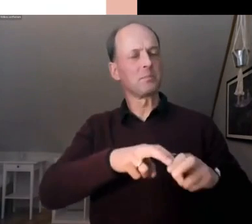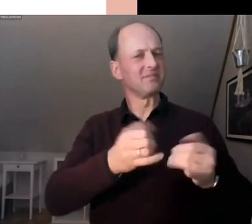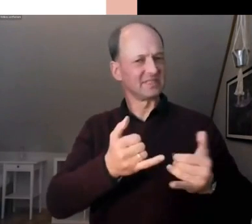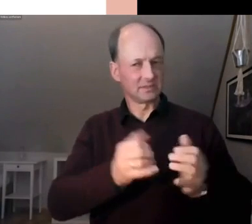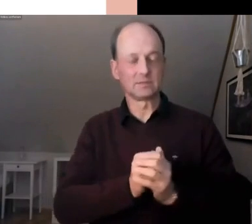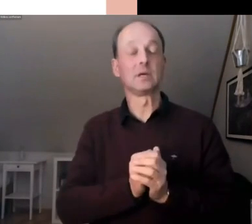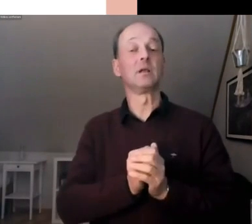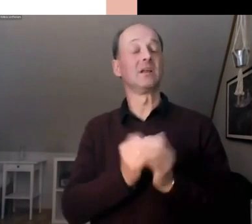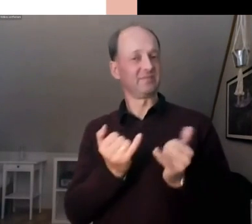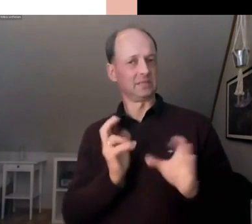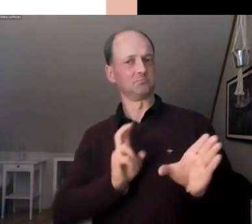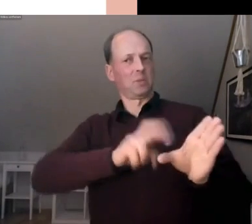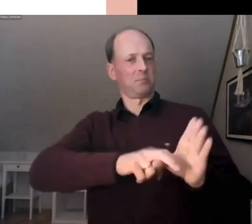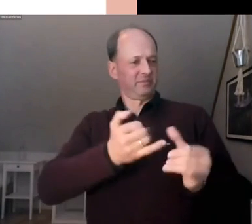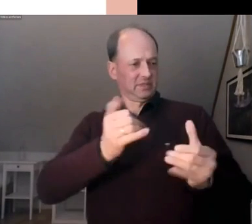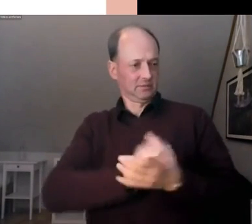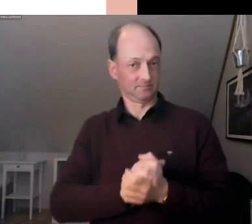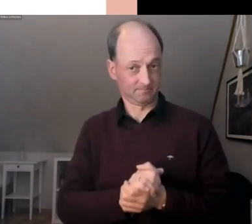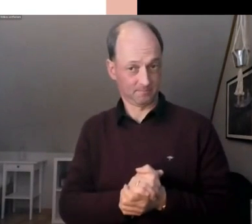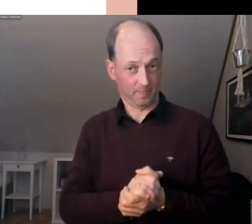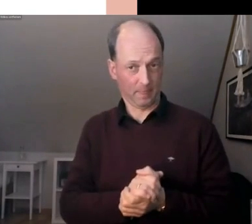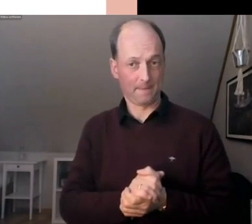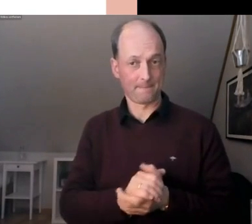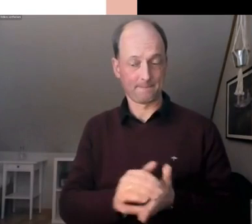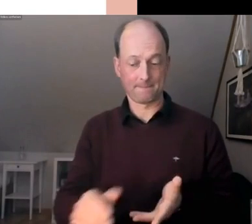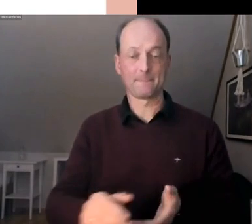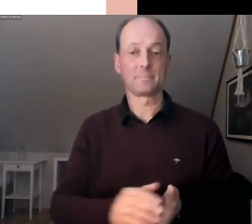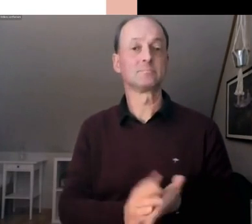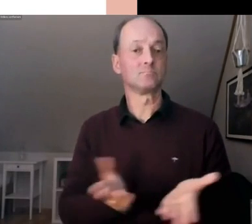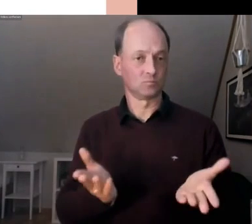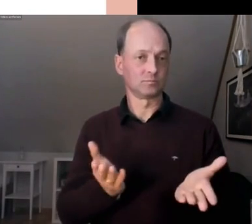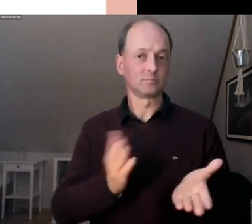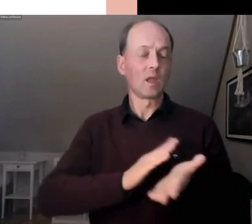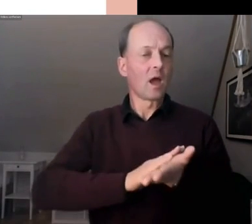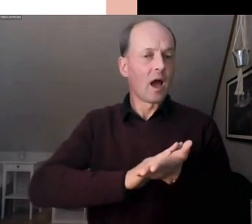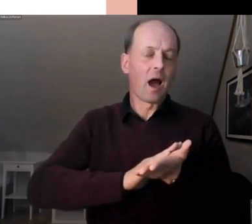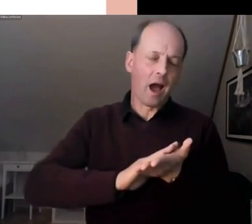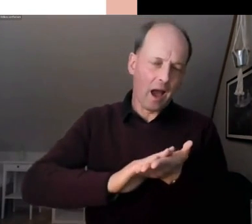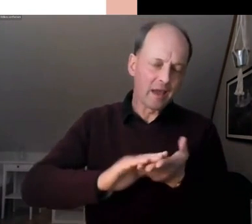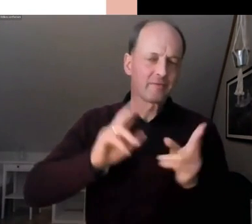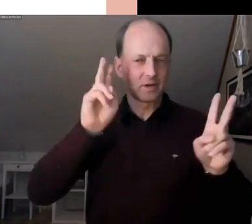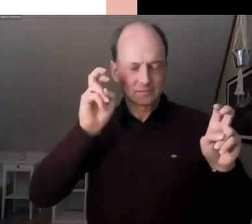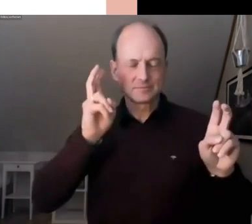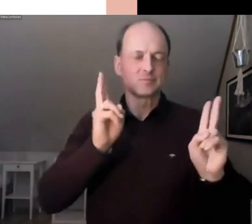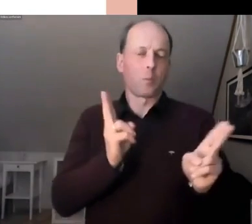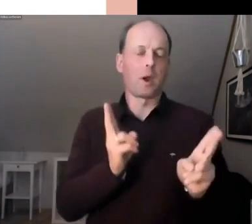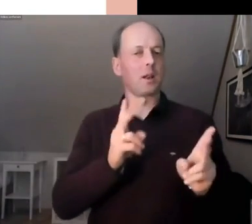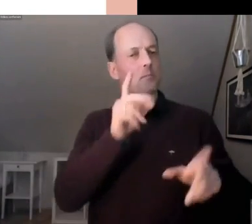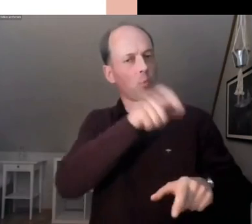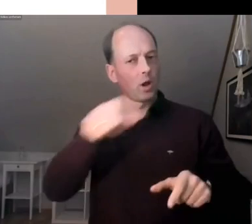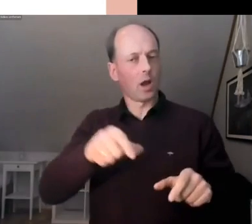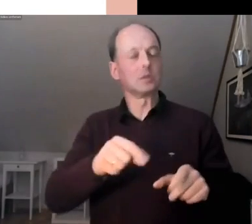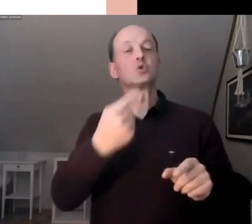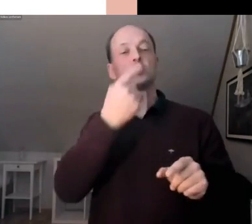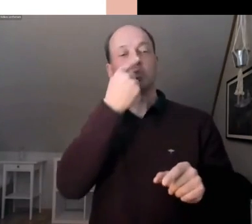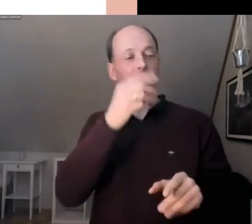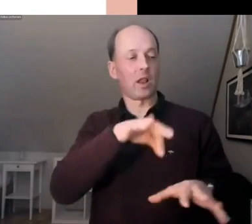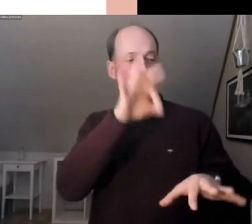sind einfache BürgerInnen, einfach in Häkchen, die zufällig ausgewählt werden. Das heißt,